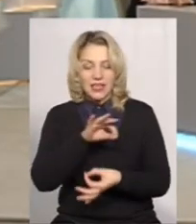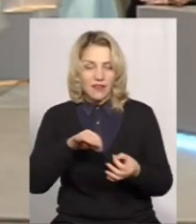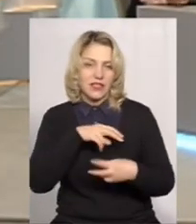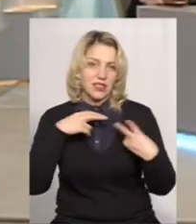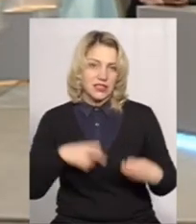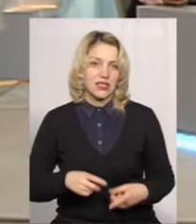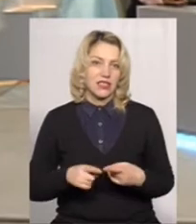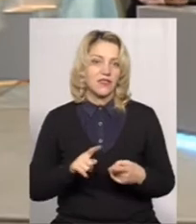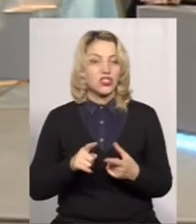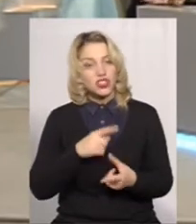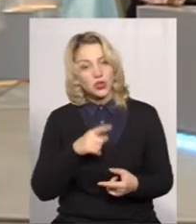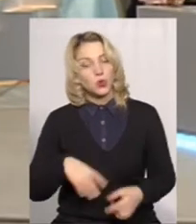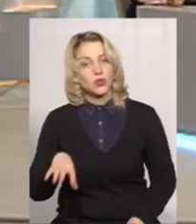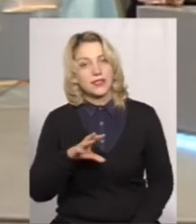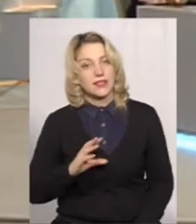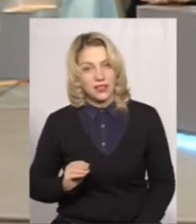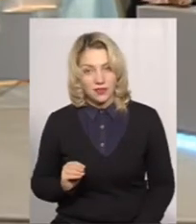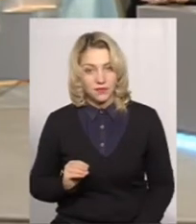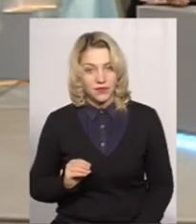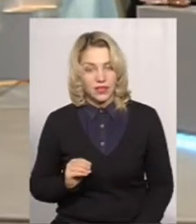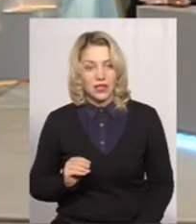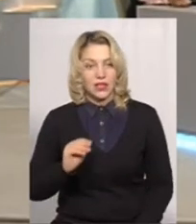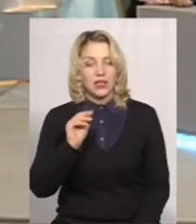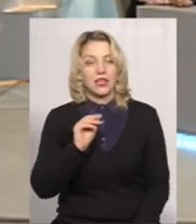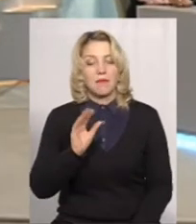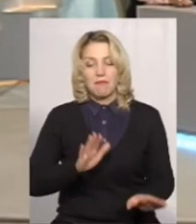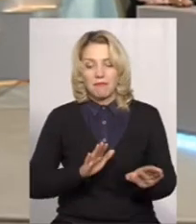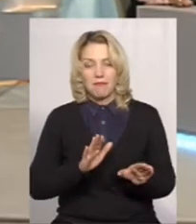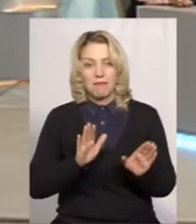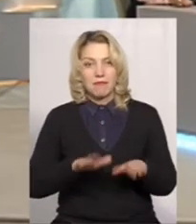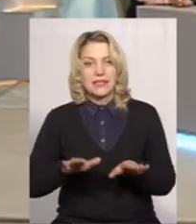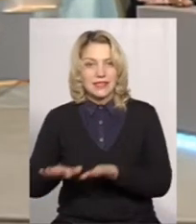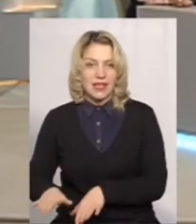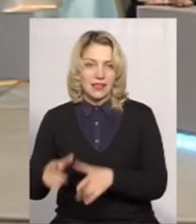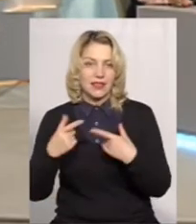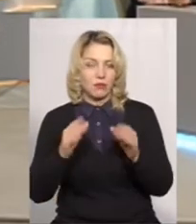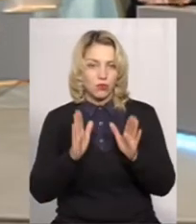всі місця, де будуть проводити ЗНО,